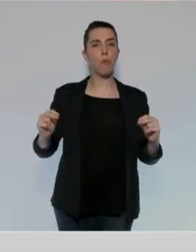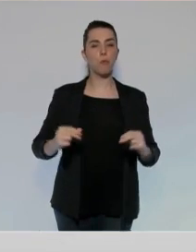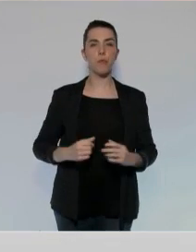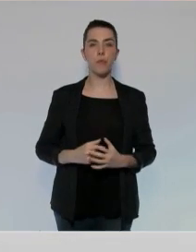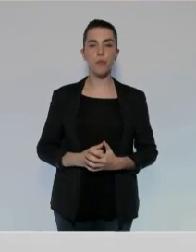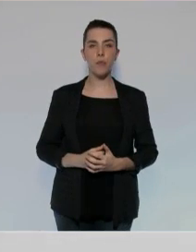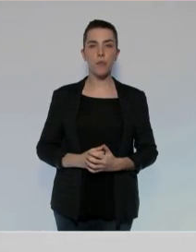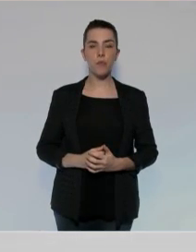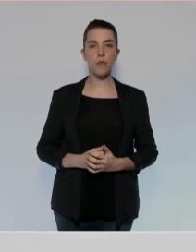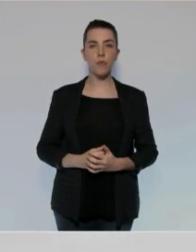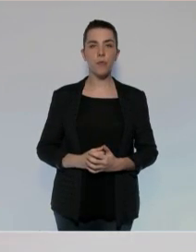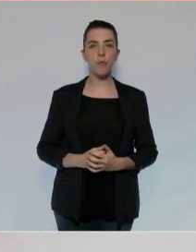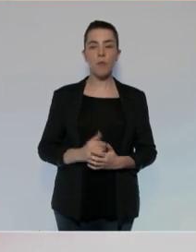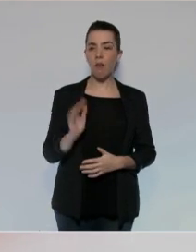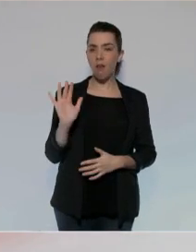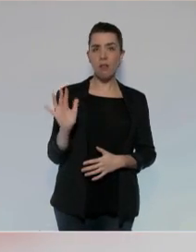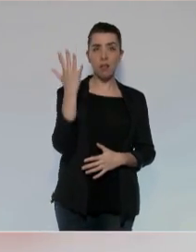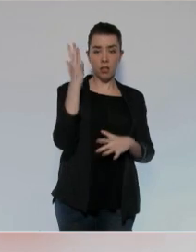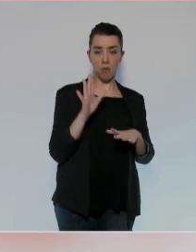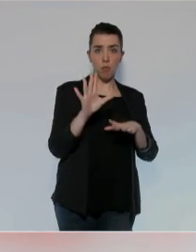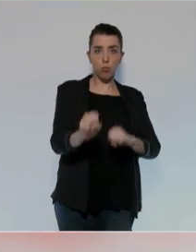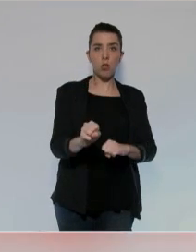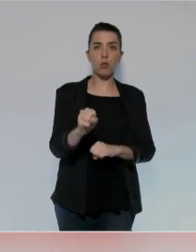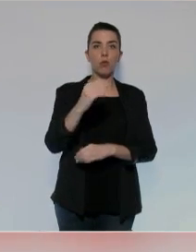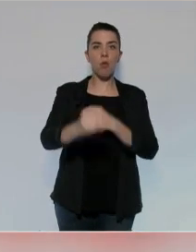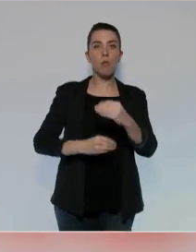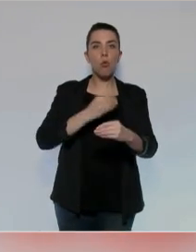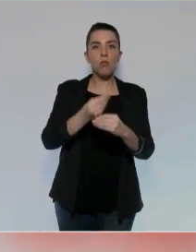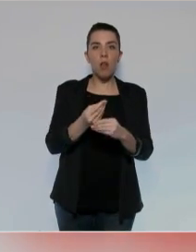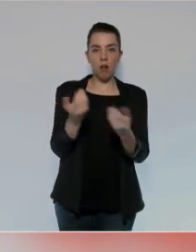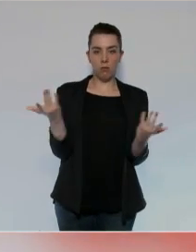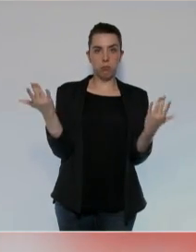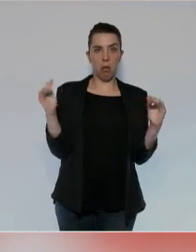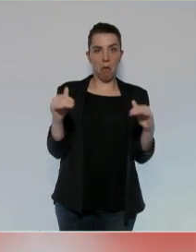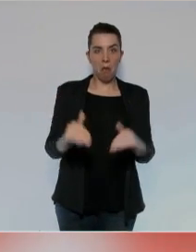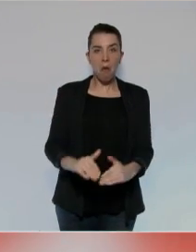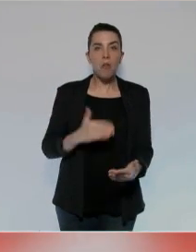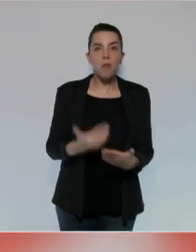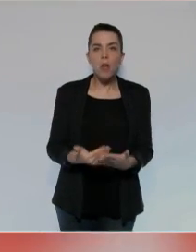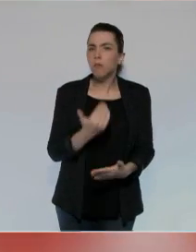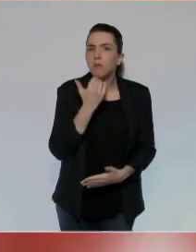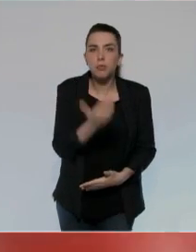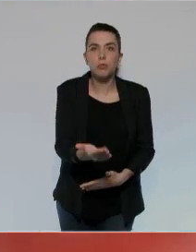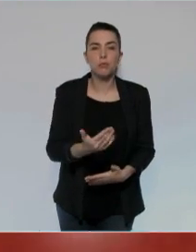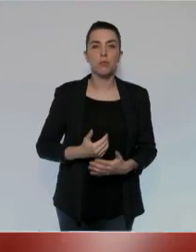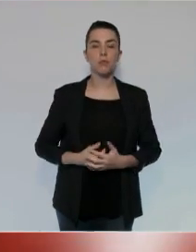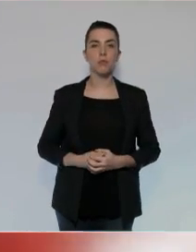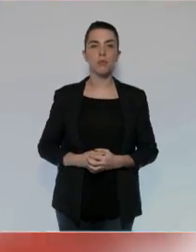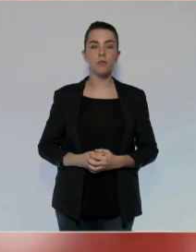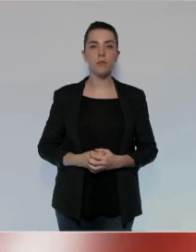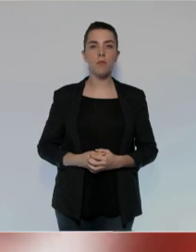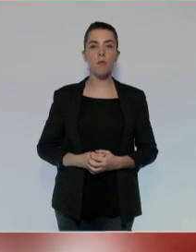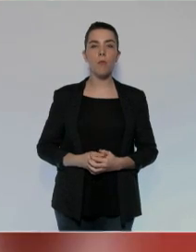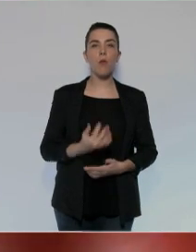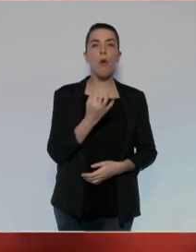La cinquième puissance du monde ne peut pas s'être écroulée. La France,